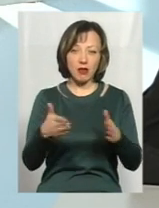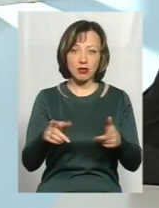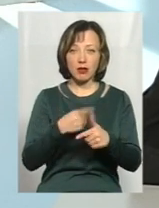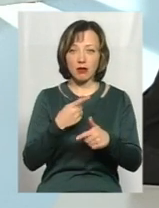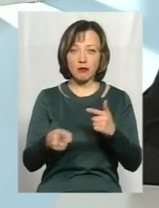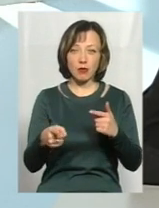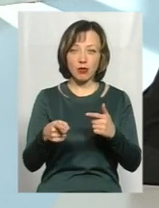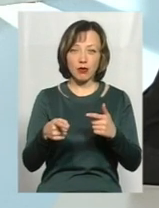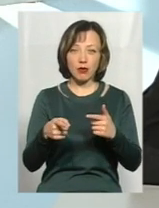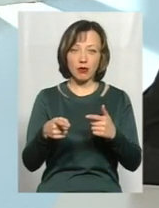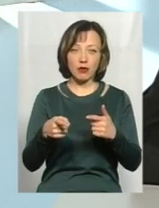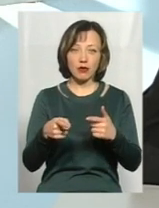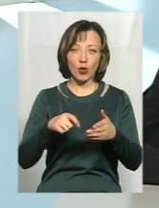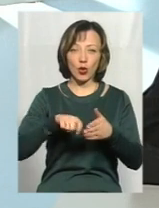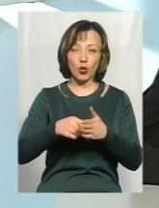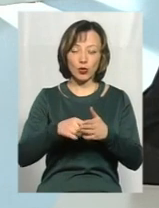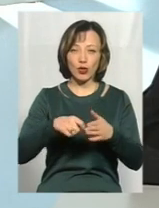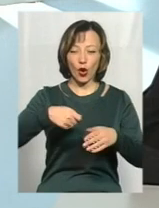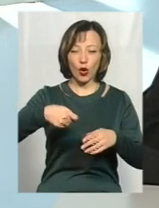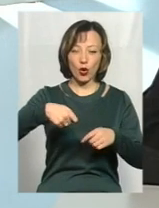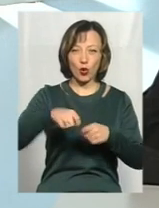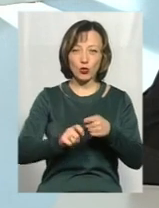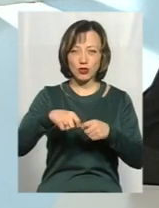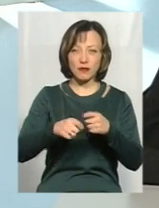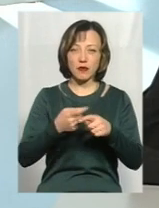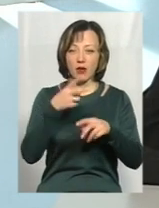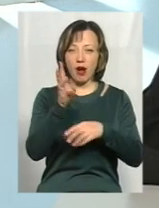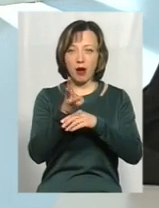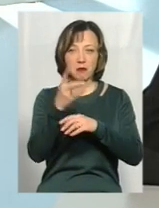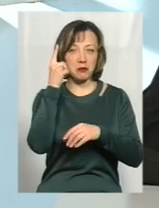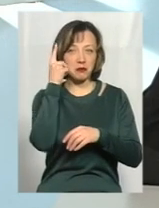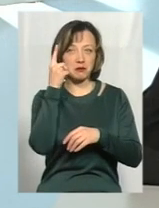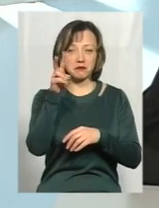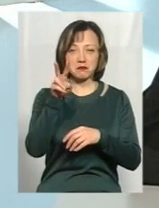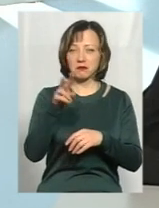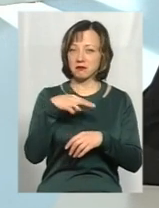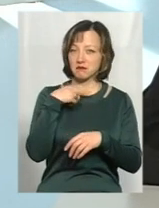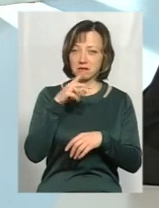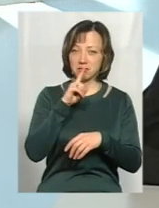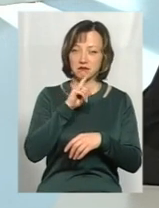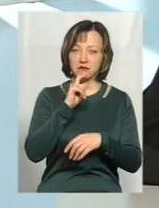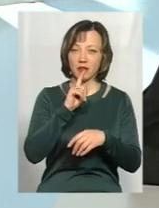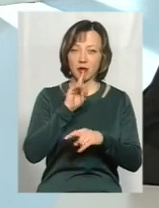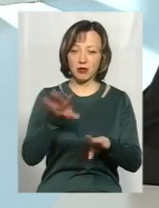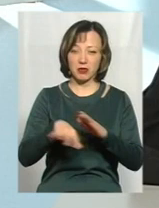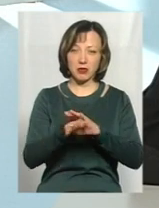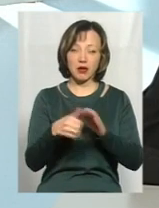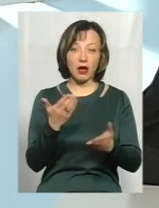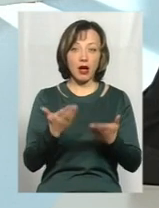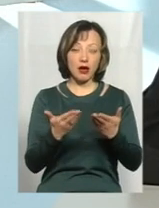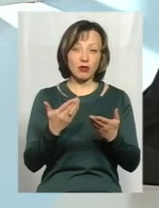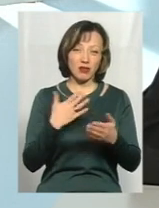набір ключів, розуміючи, що є видно на камері відеоспостереження, він задумується перед тим, як це робити. Ну і наше